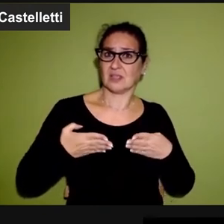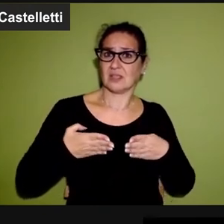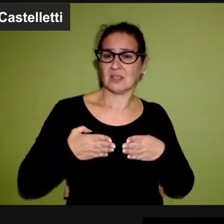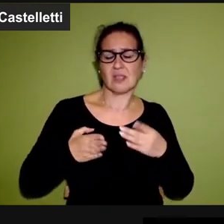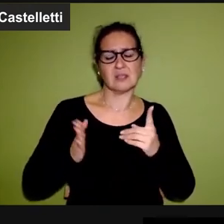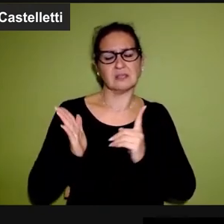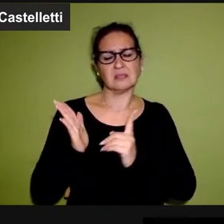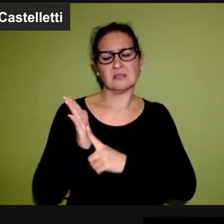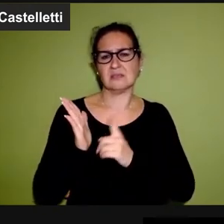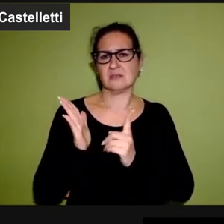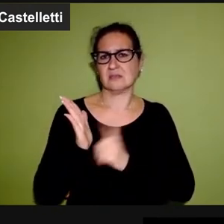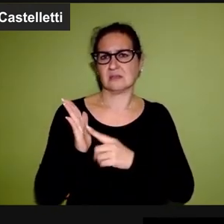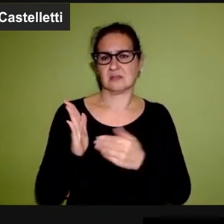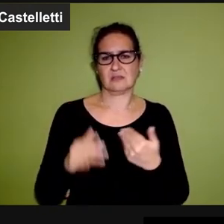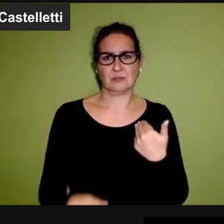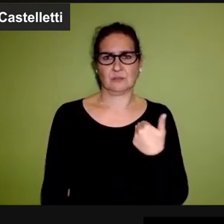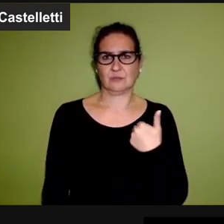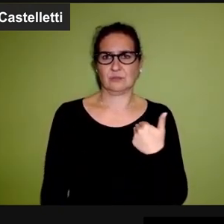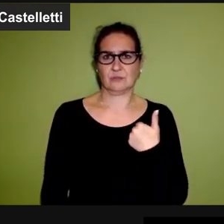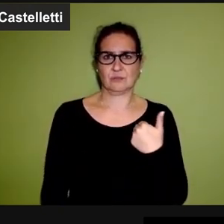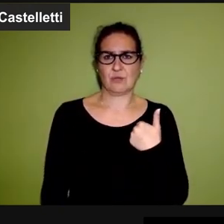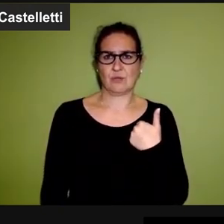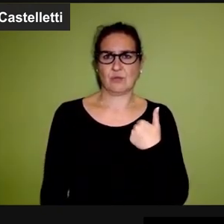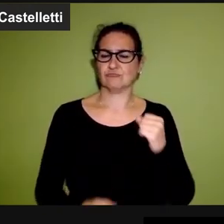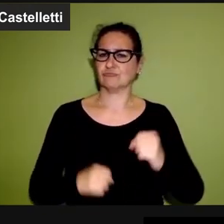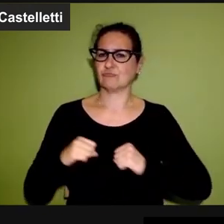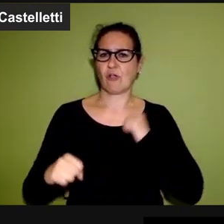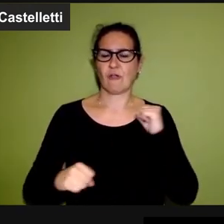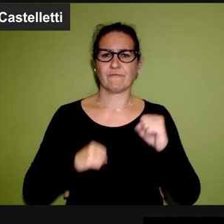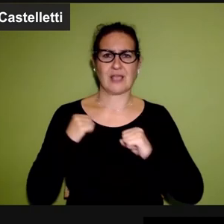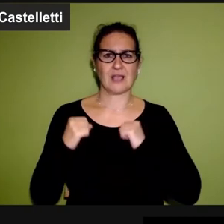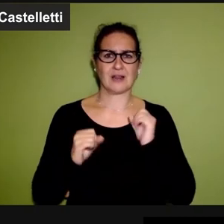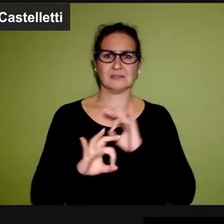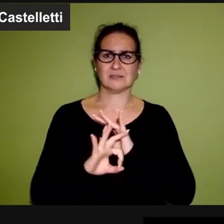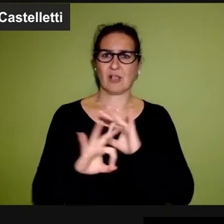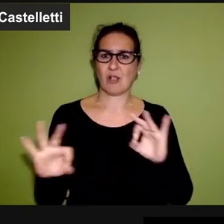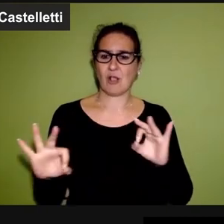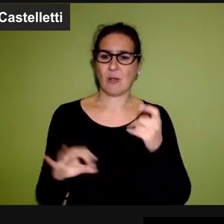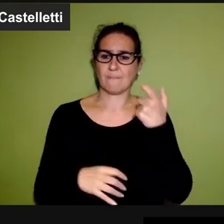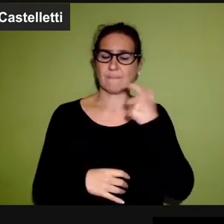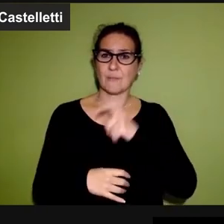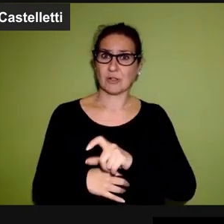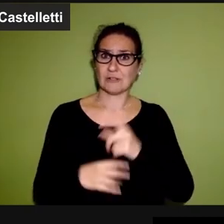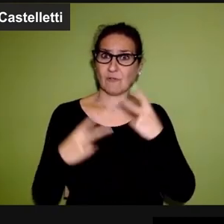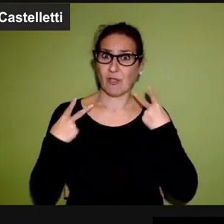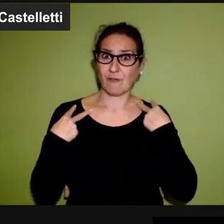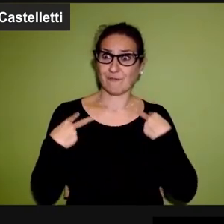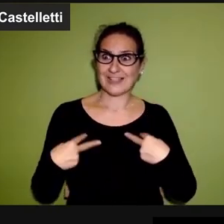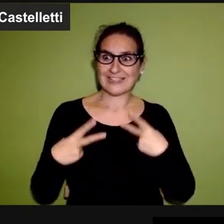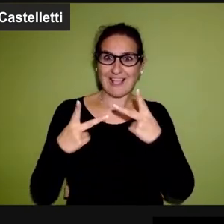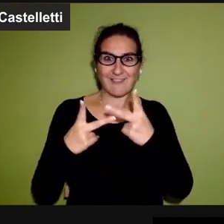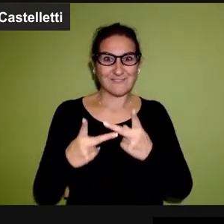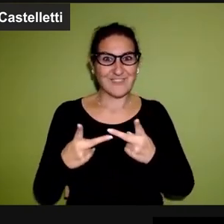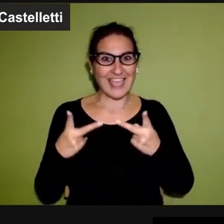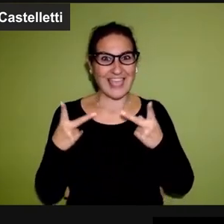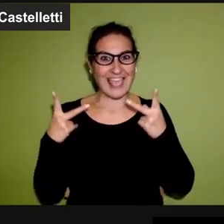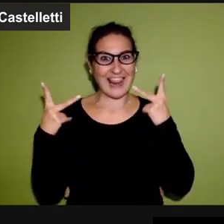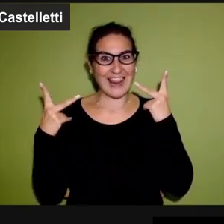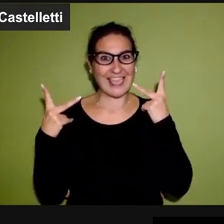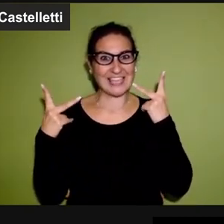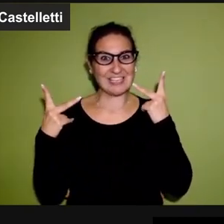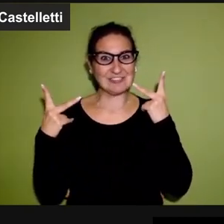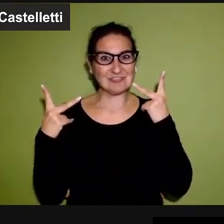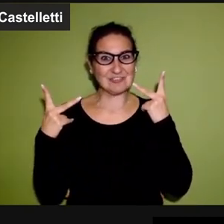propria vita come vuole, senza sofferenze. Perché anche la vita più felice può